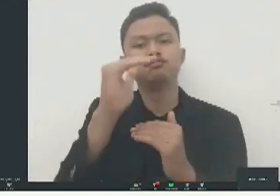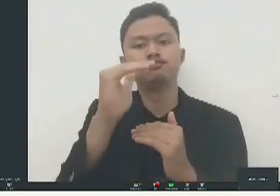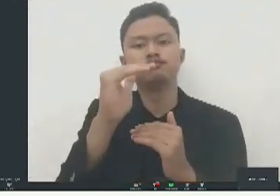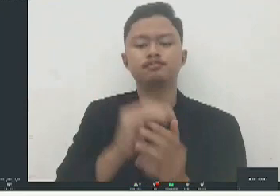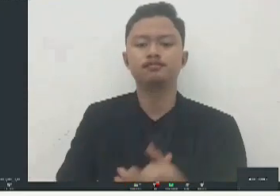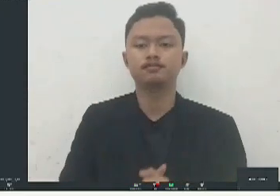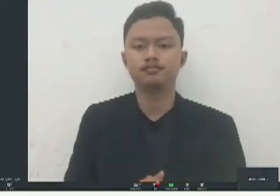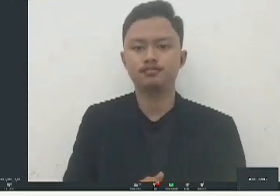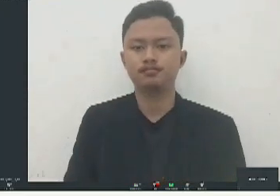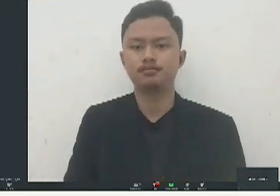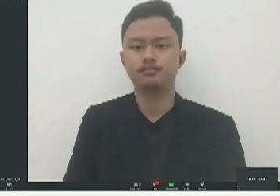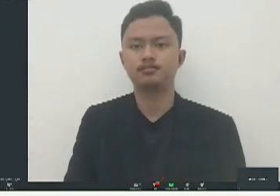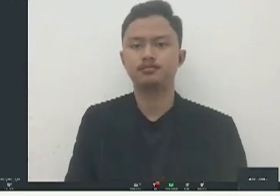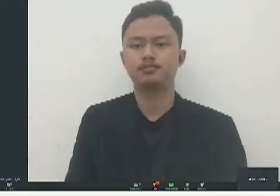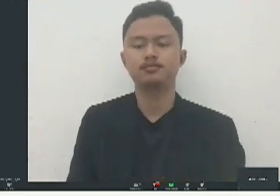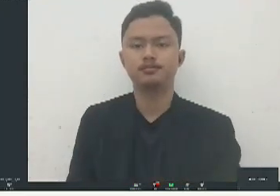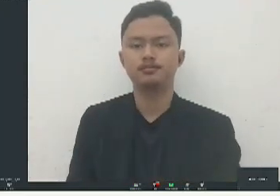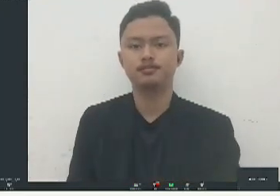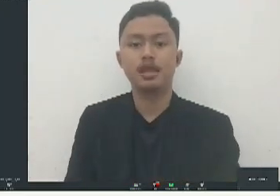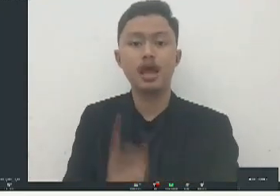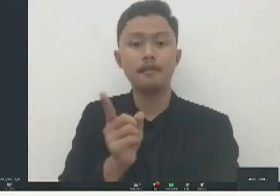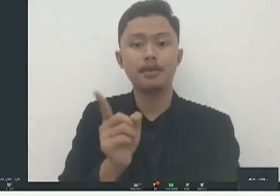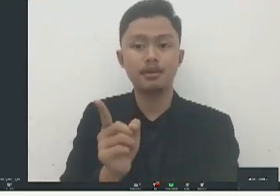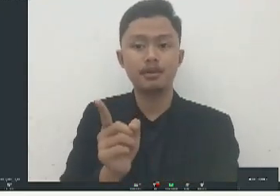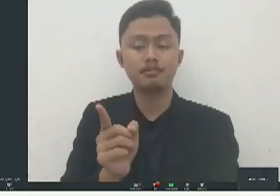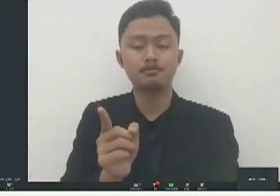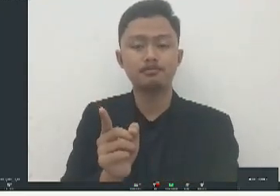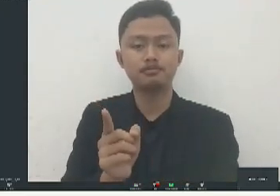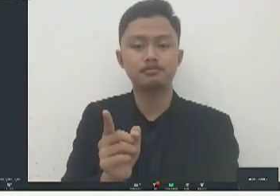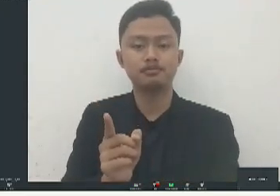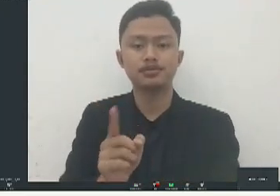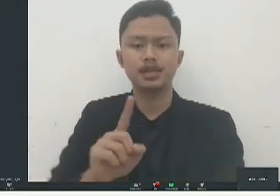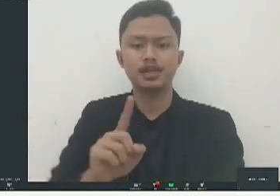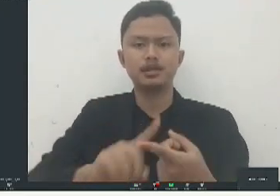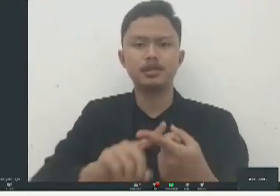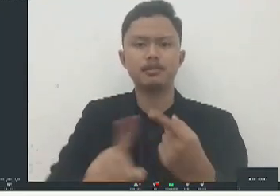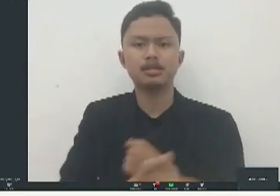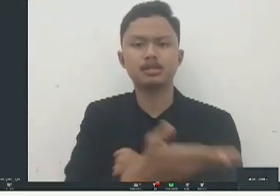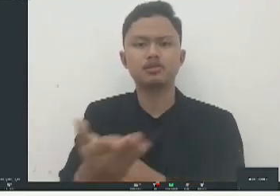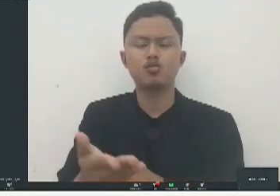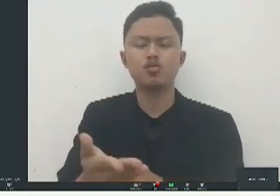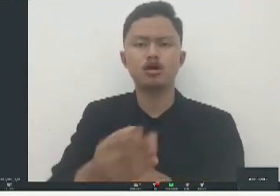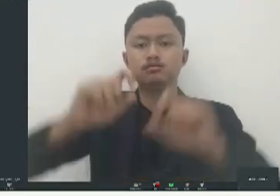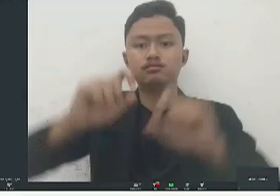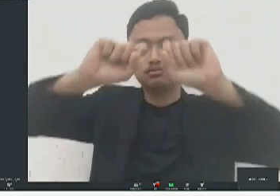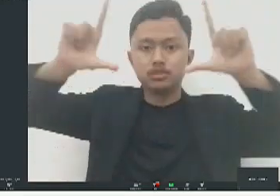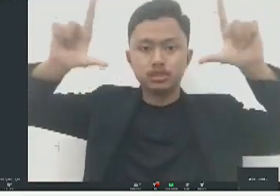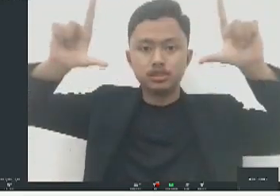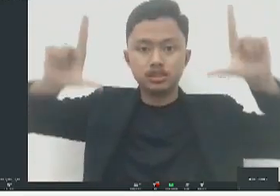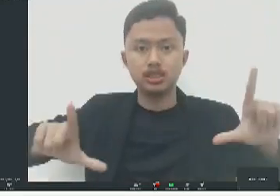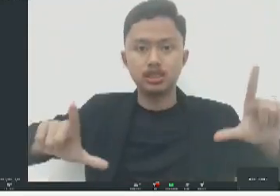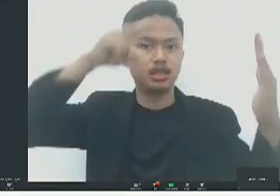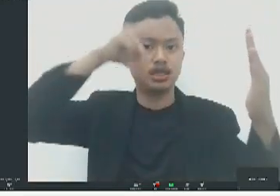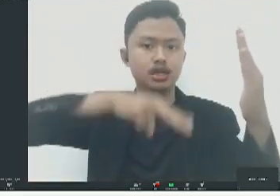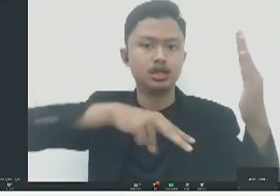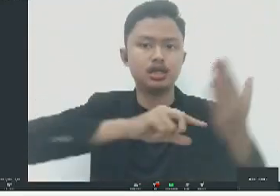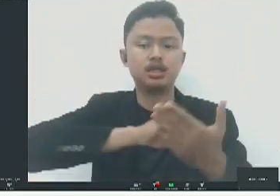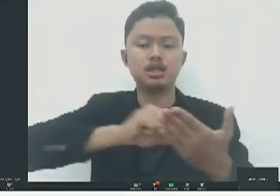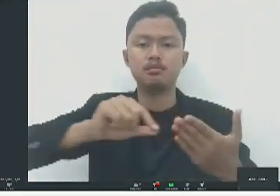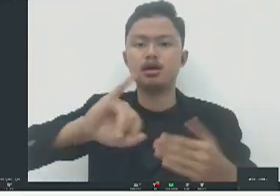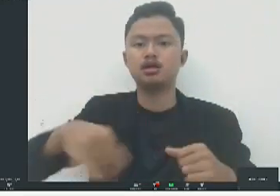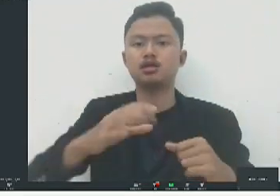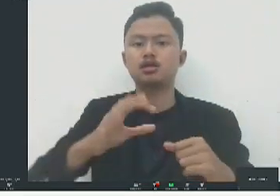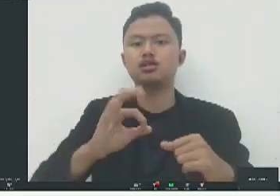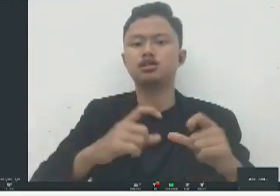peserta ya karena biasanya teman-teman itu menggunakan screen design ada namanya JOS atau NVDA itu yang biasa